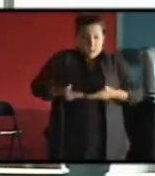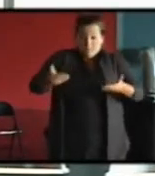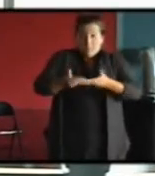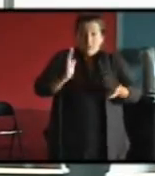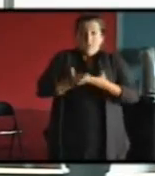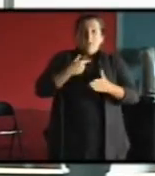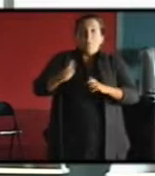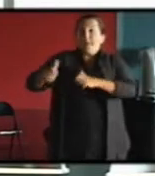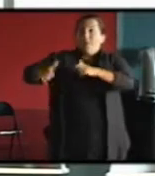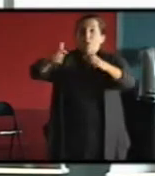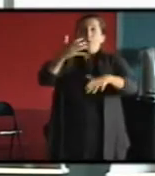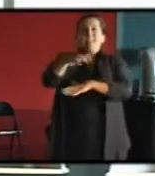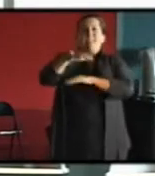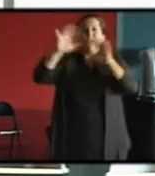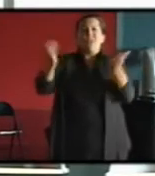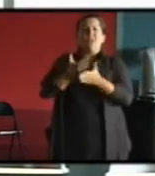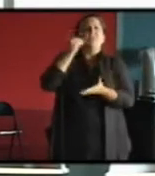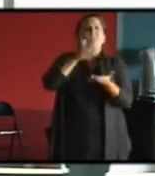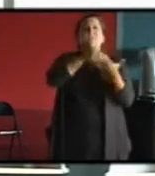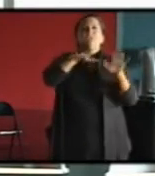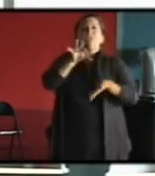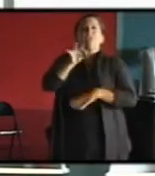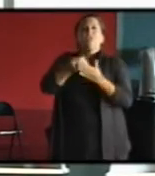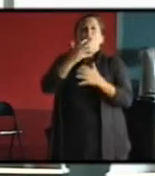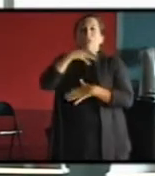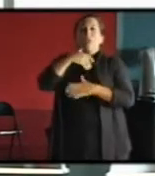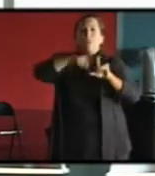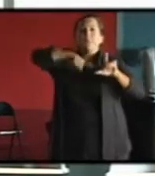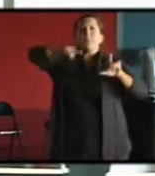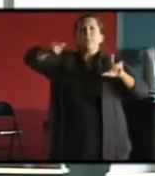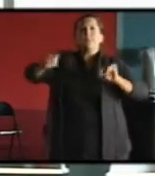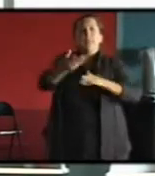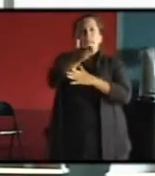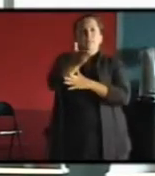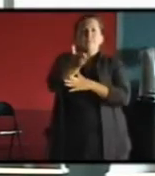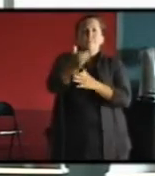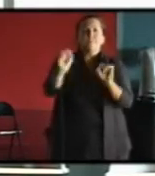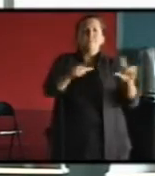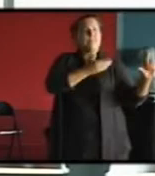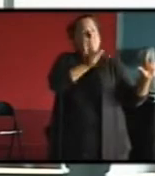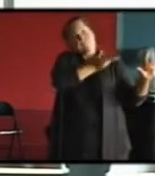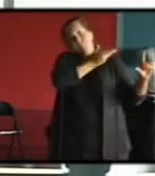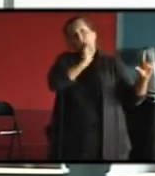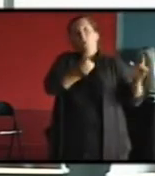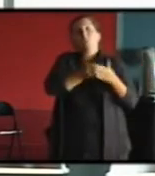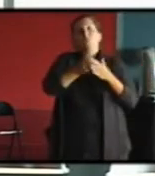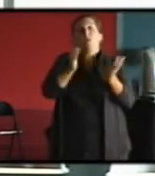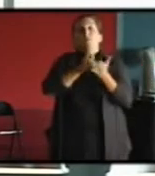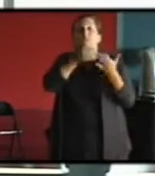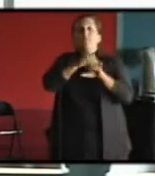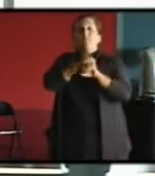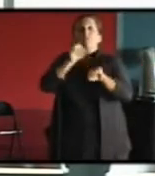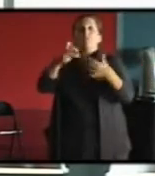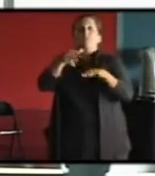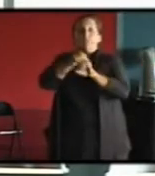thermographié les bâtiments. Donc, vous voyez ici avant 1950 des bâtiments de la fin du 18e ou du début du 19e comme